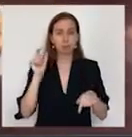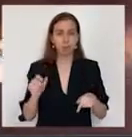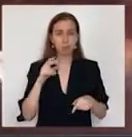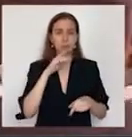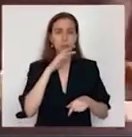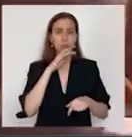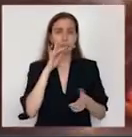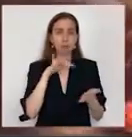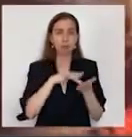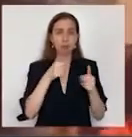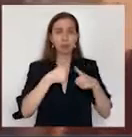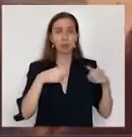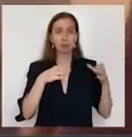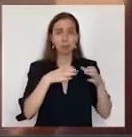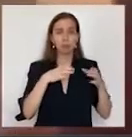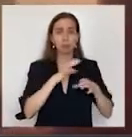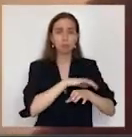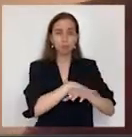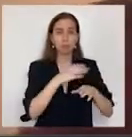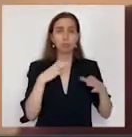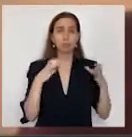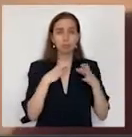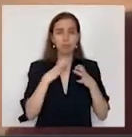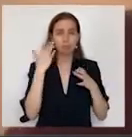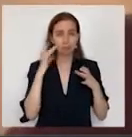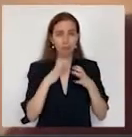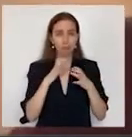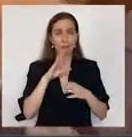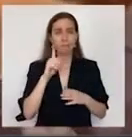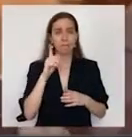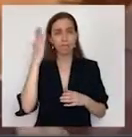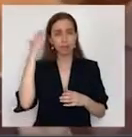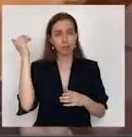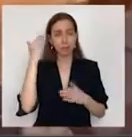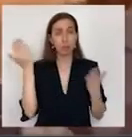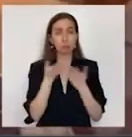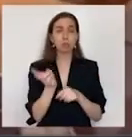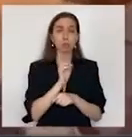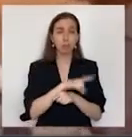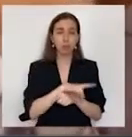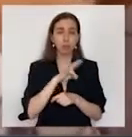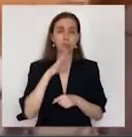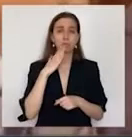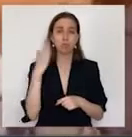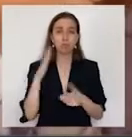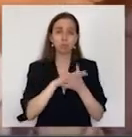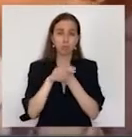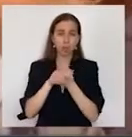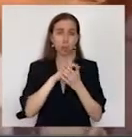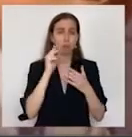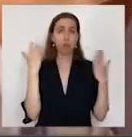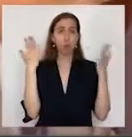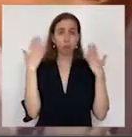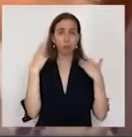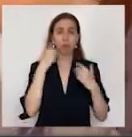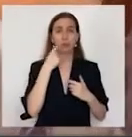Коммунистической партии Вьетнама Нгуэн Ван Линьем, находящимся в Советском Союзе на отдыхе. Говоря о планах ЦК